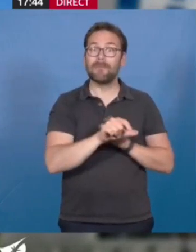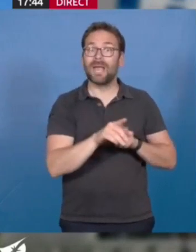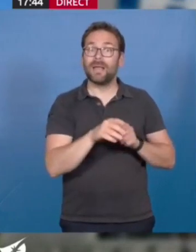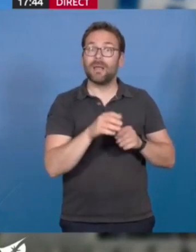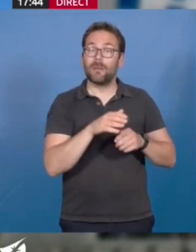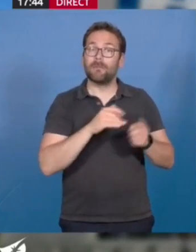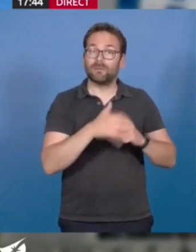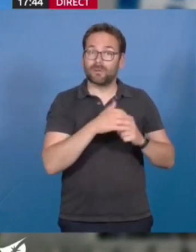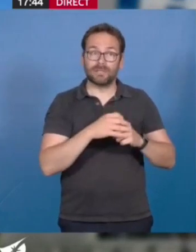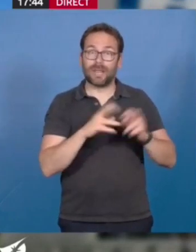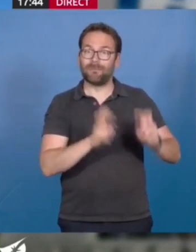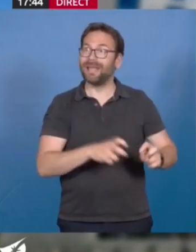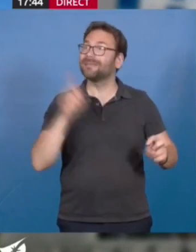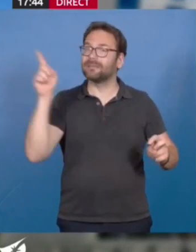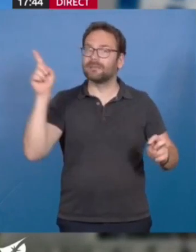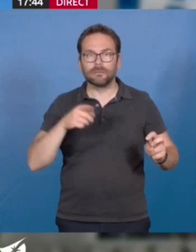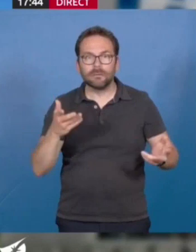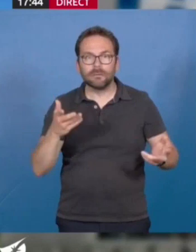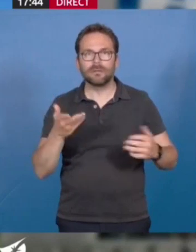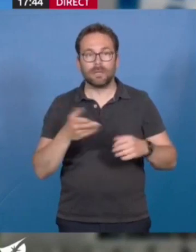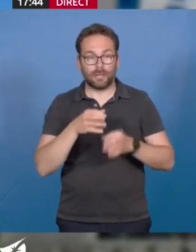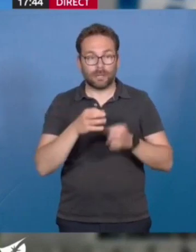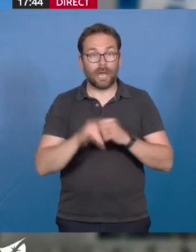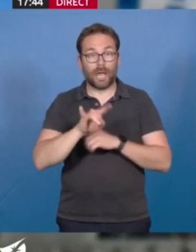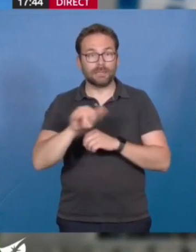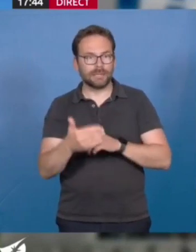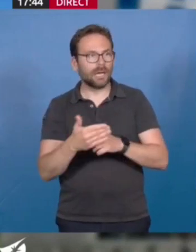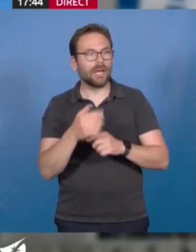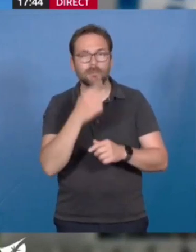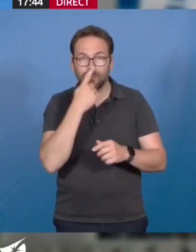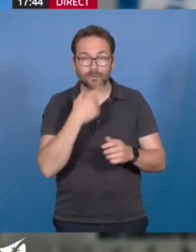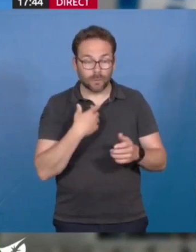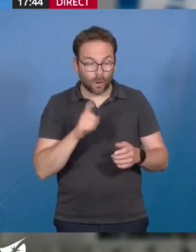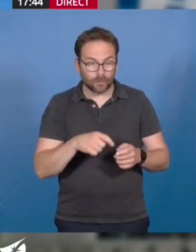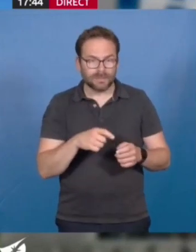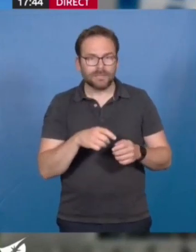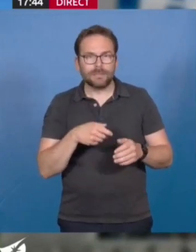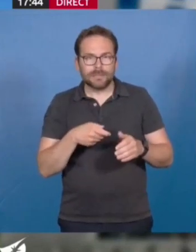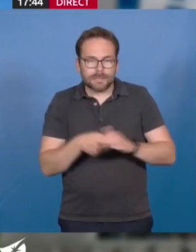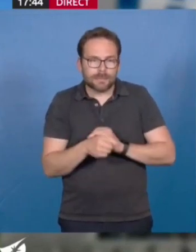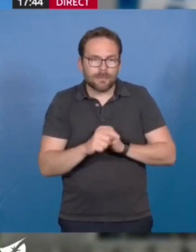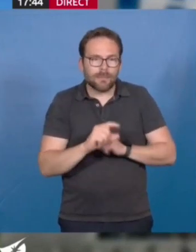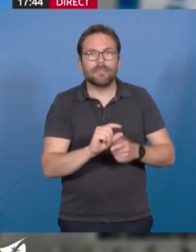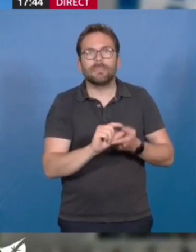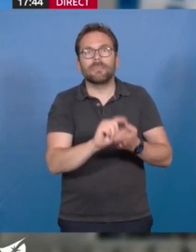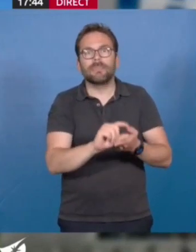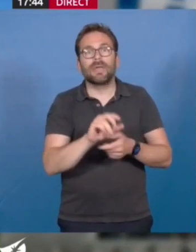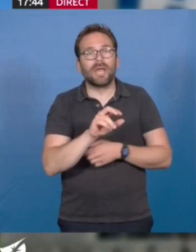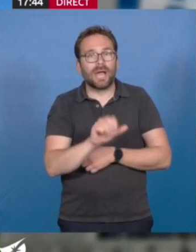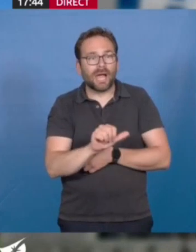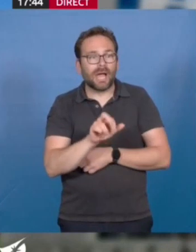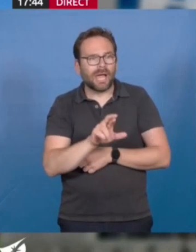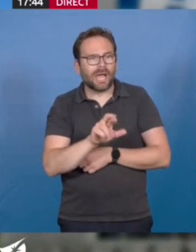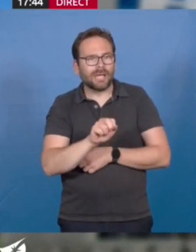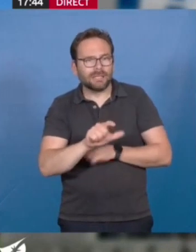social, obligeant les HLM à compenser cette baisse par une réduction de loyer de solidarité, l'arrêt RSL. Or,